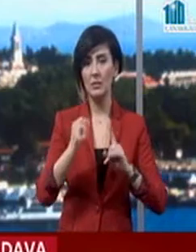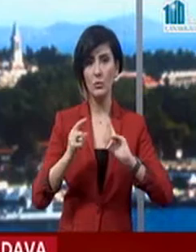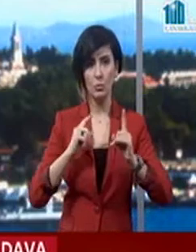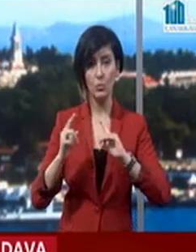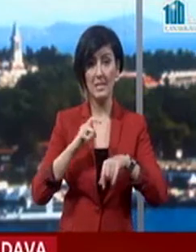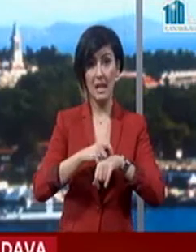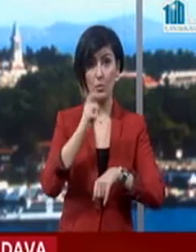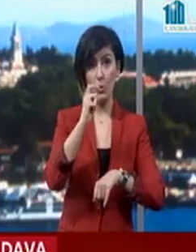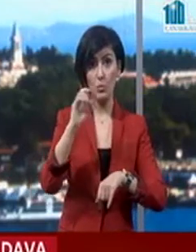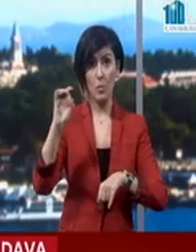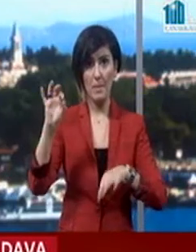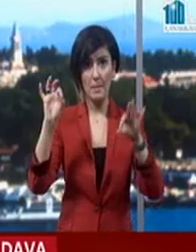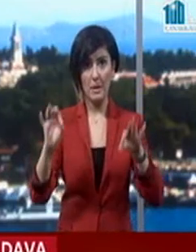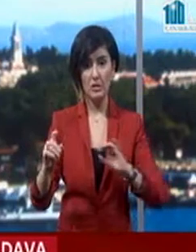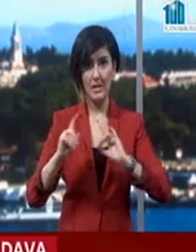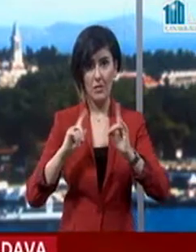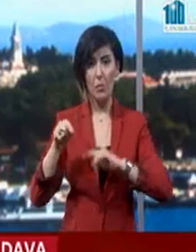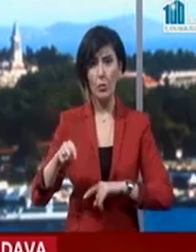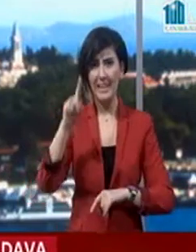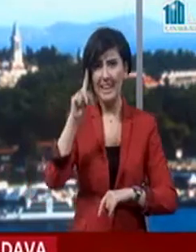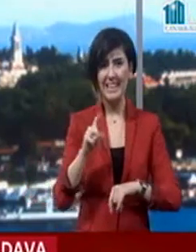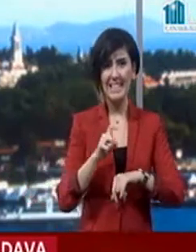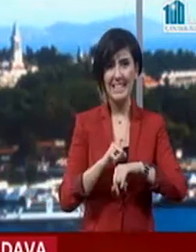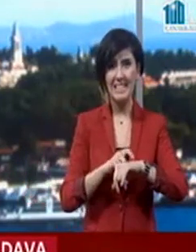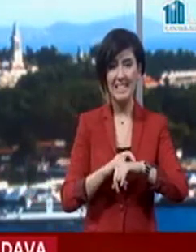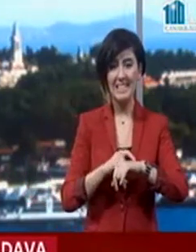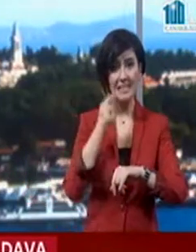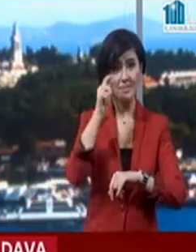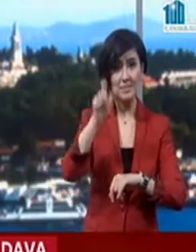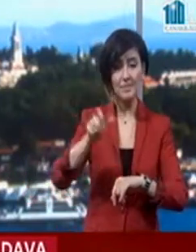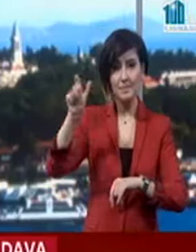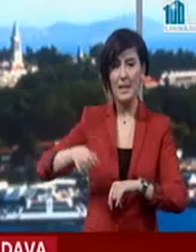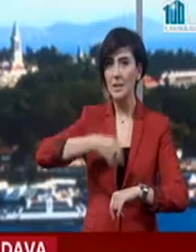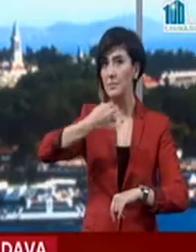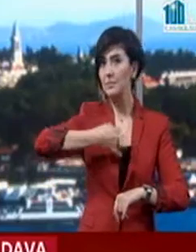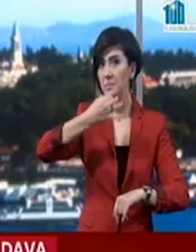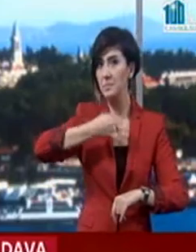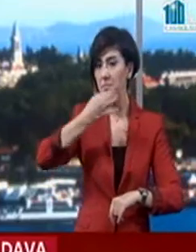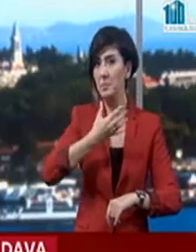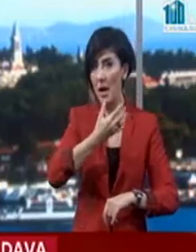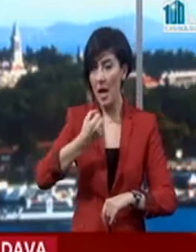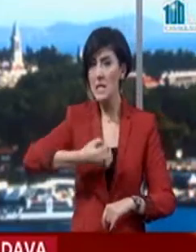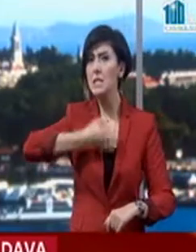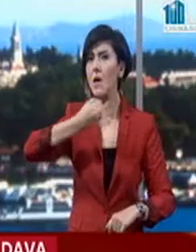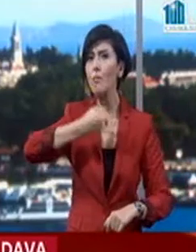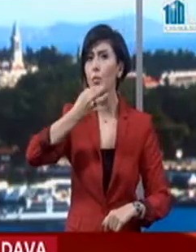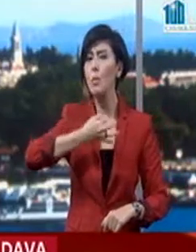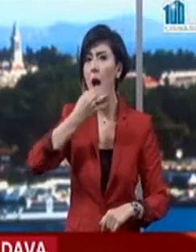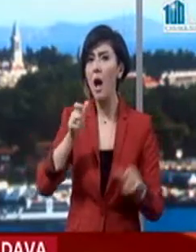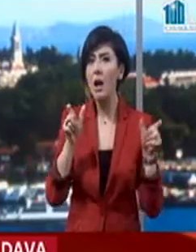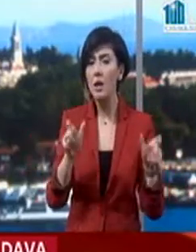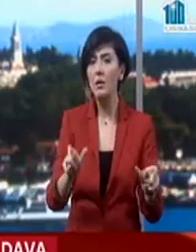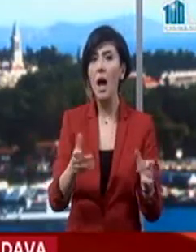.15'te başladı dava. Bu davanın ilk saatlerinde sanıkların savunmaları alındı. Dün savunmaları alınamayan